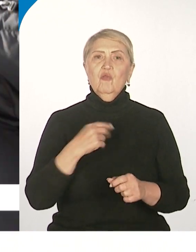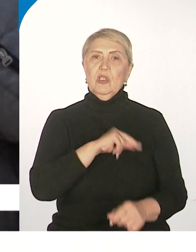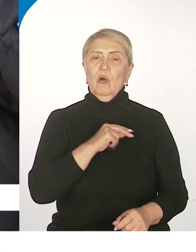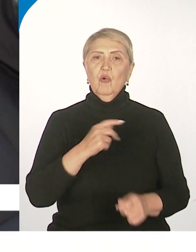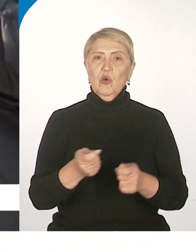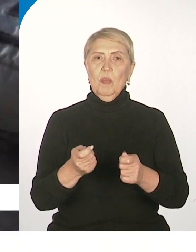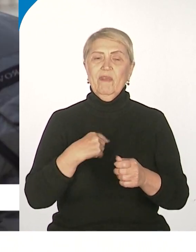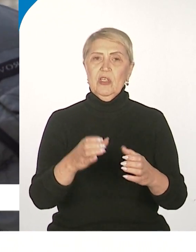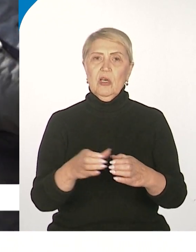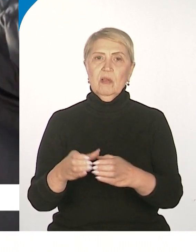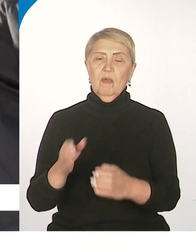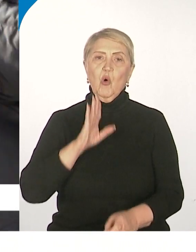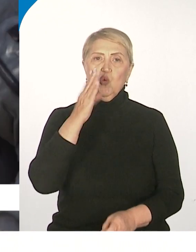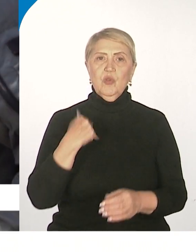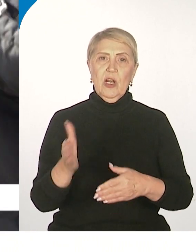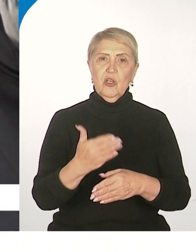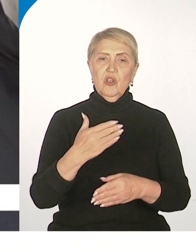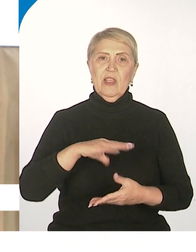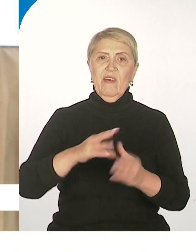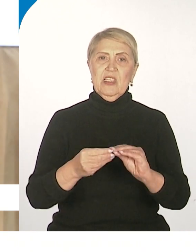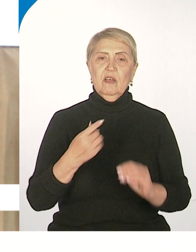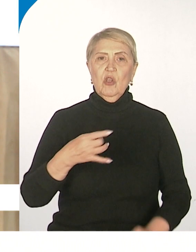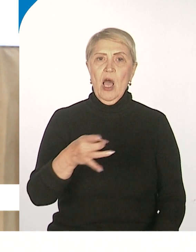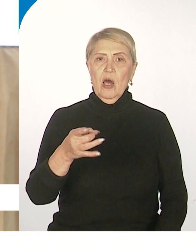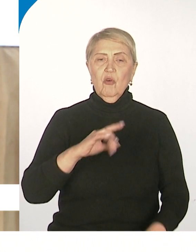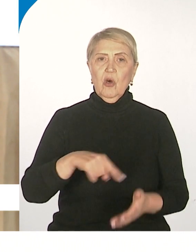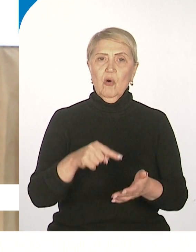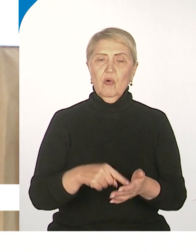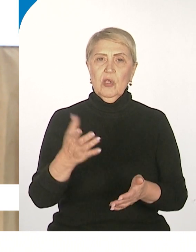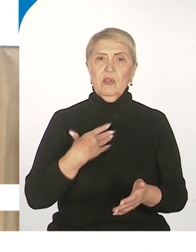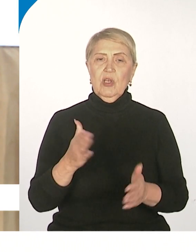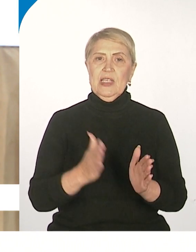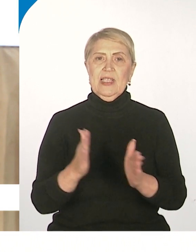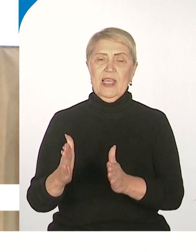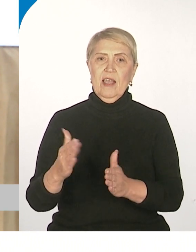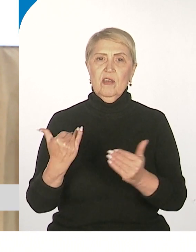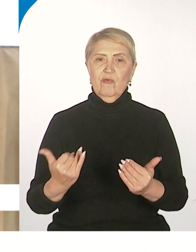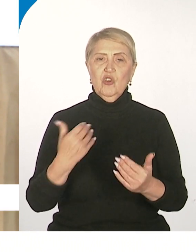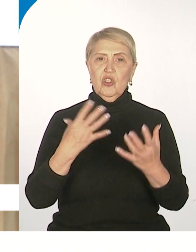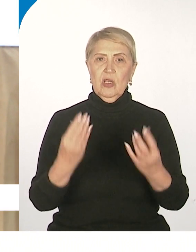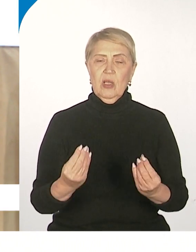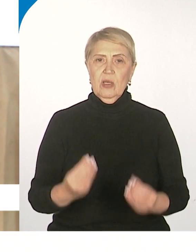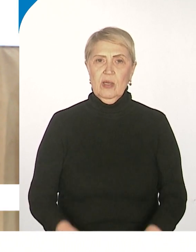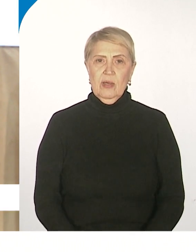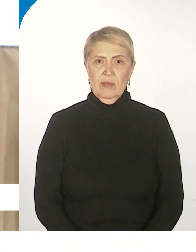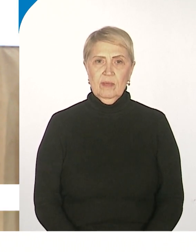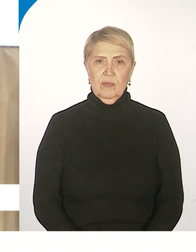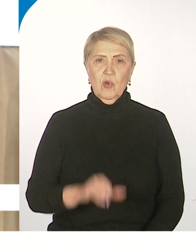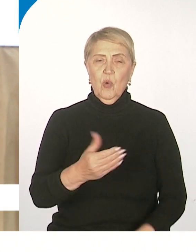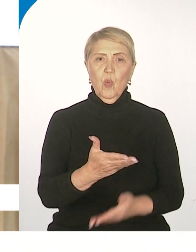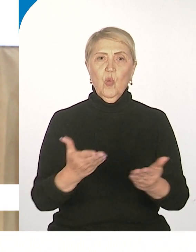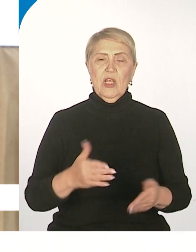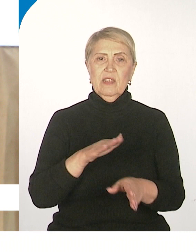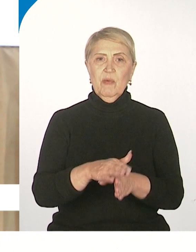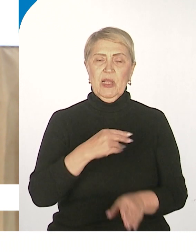утра расчищают дворы во всех районах города. Состояние на 15.00 сегодняшнего дня. У нас выполнены